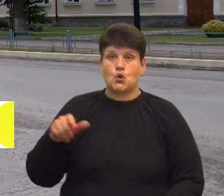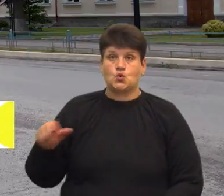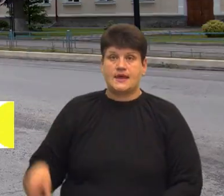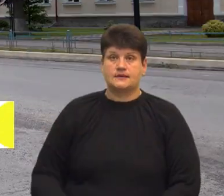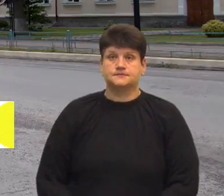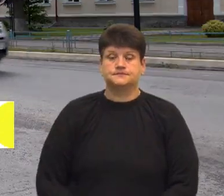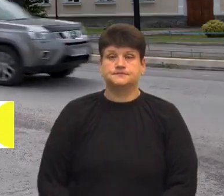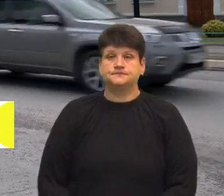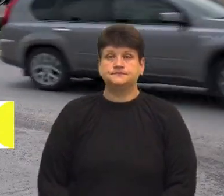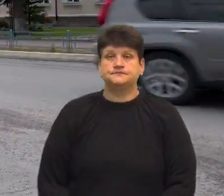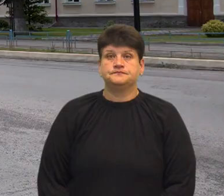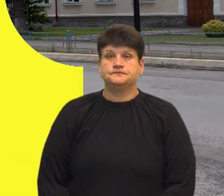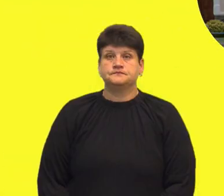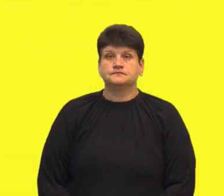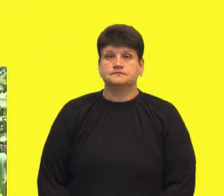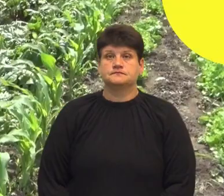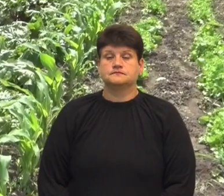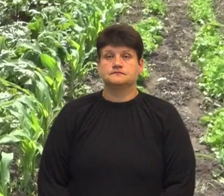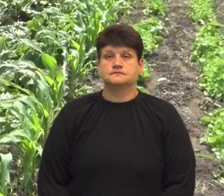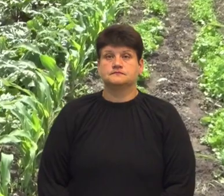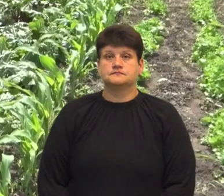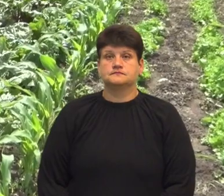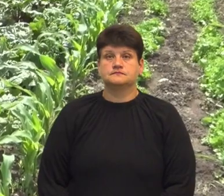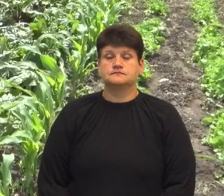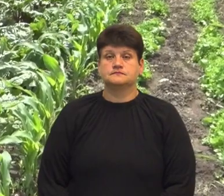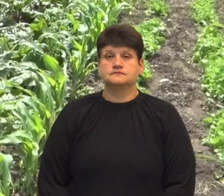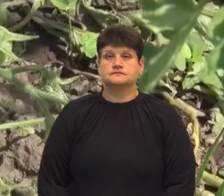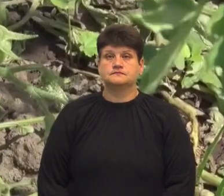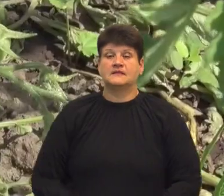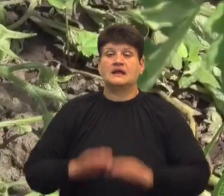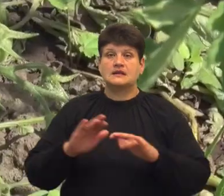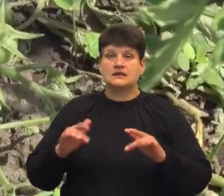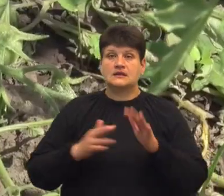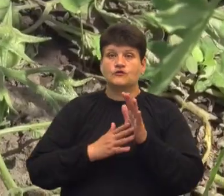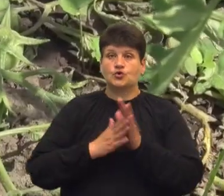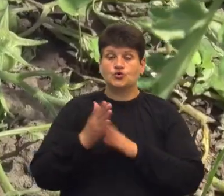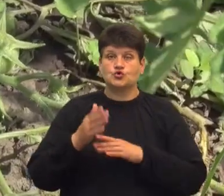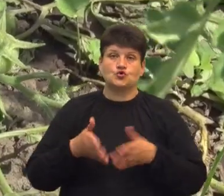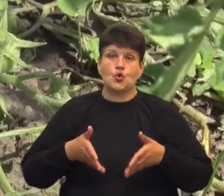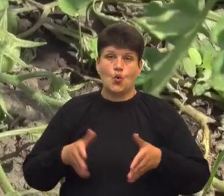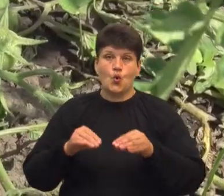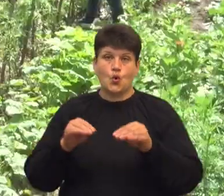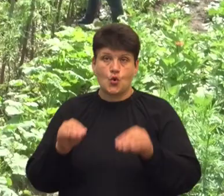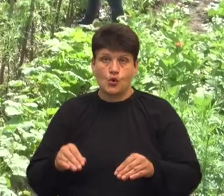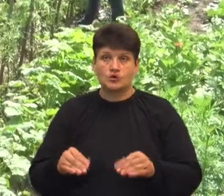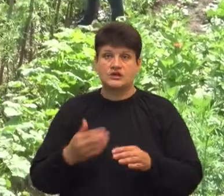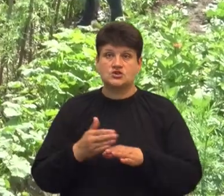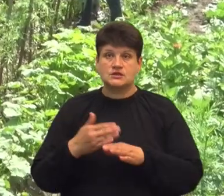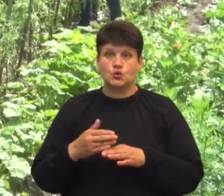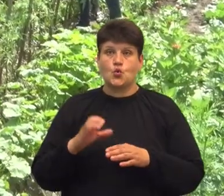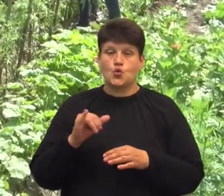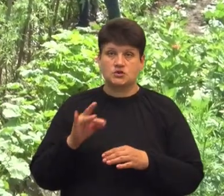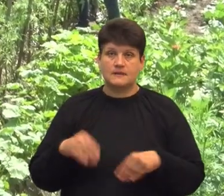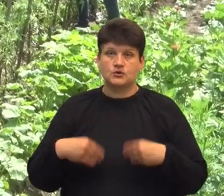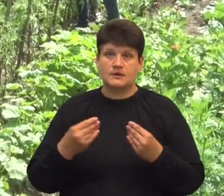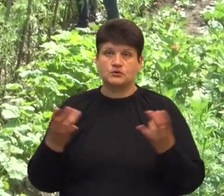Суспільне новини, Тернопільщина. Діти вирощують городу та частину врожаю передають на потреби ЗСУ. Це роблять